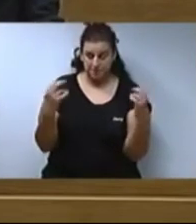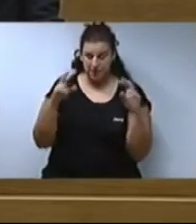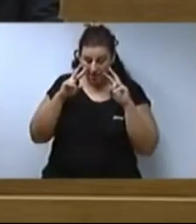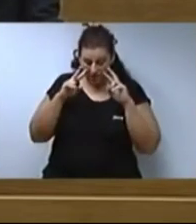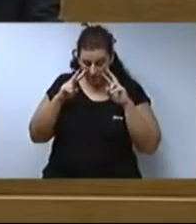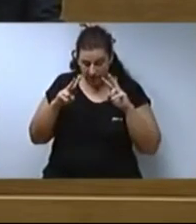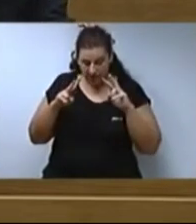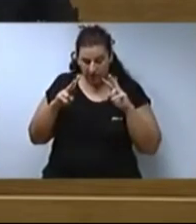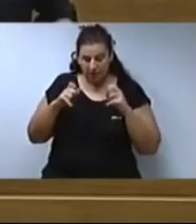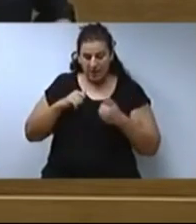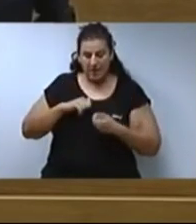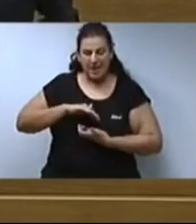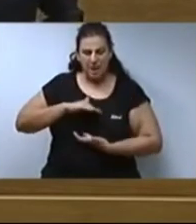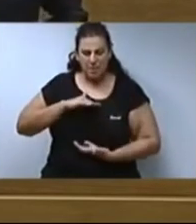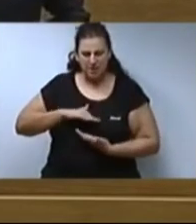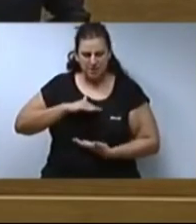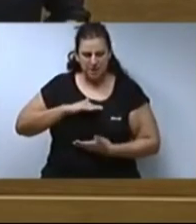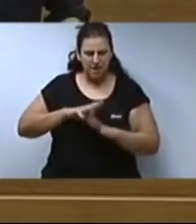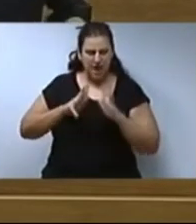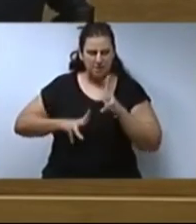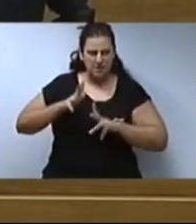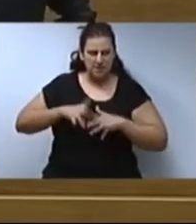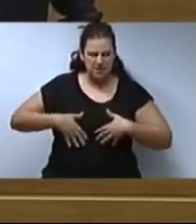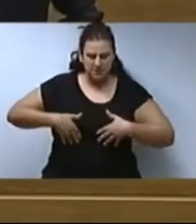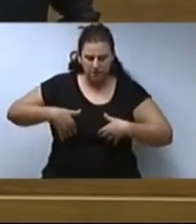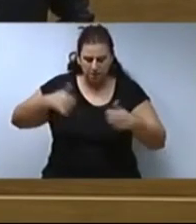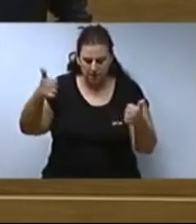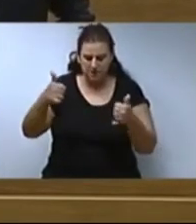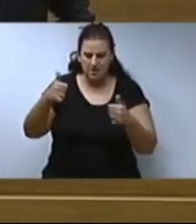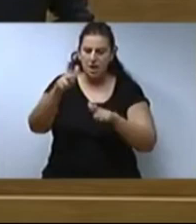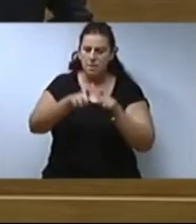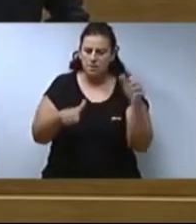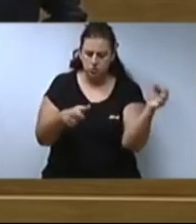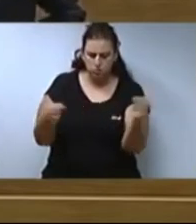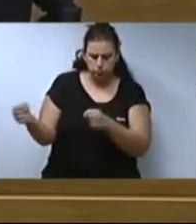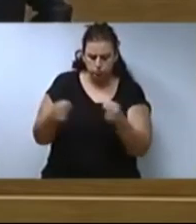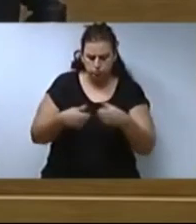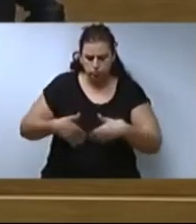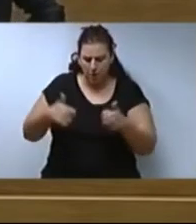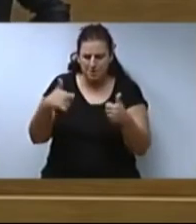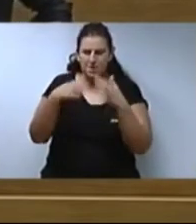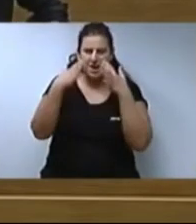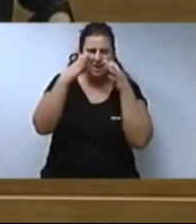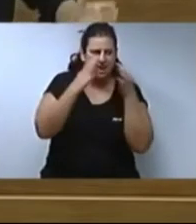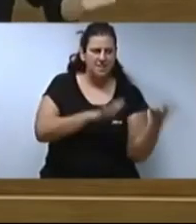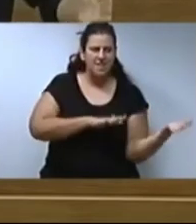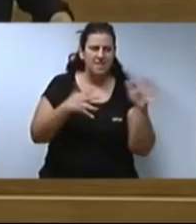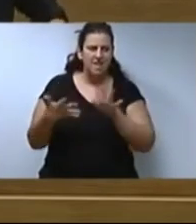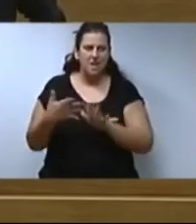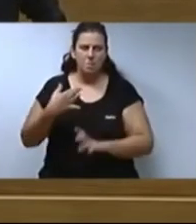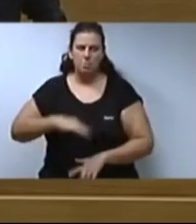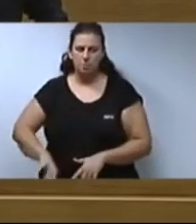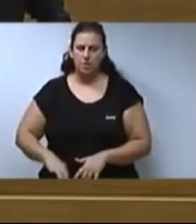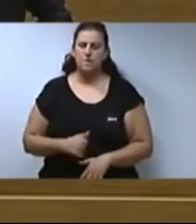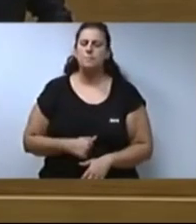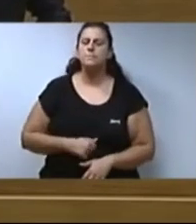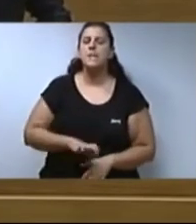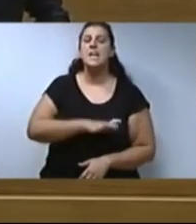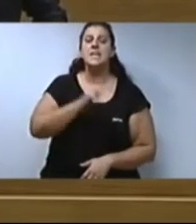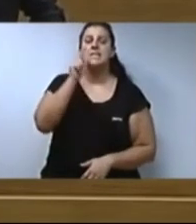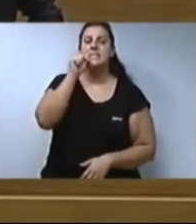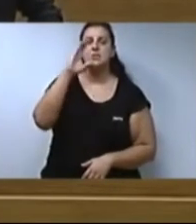capacitat, més múscul administratiu per tard de fer efectiva i sedició. Com m recordat el senyor Calvo,